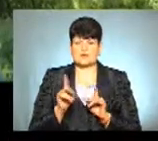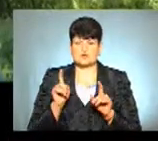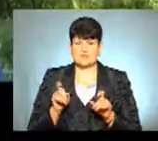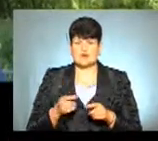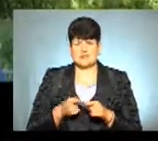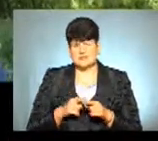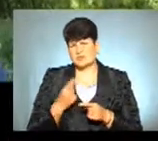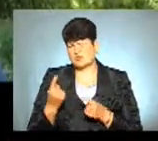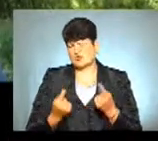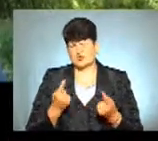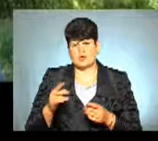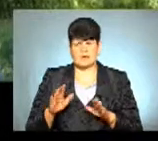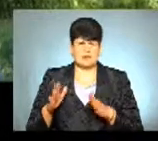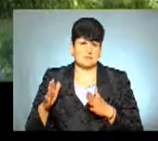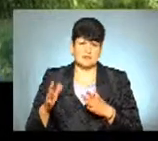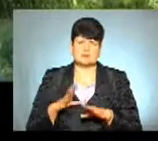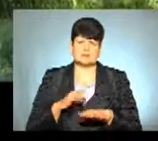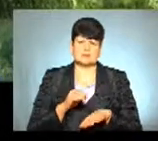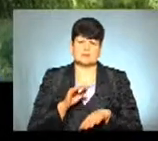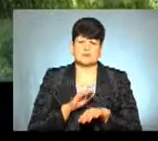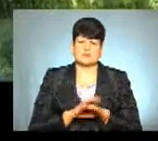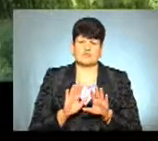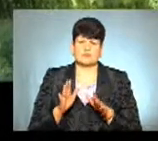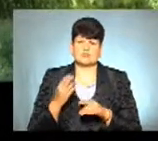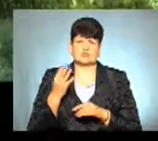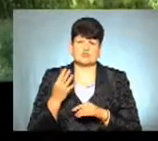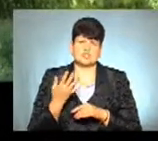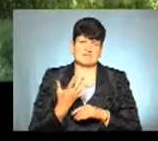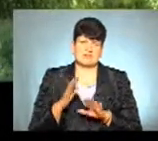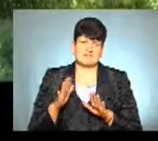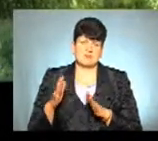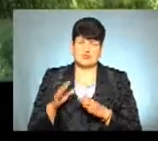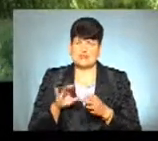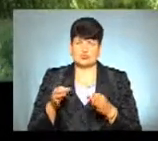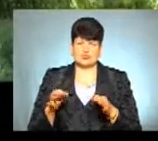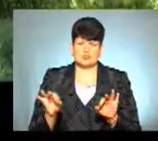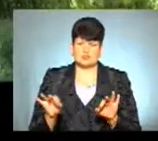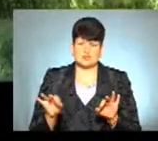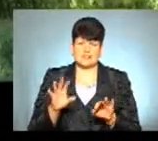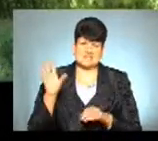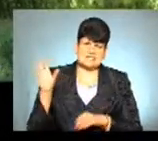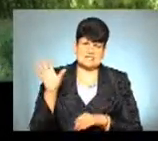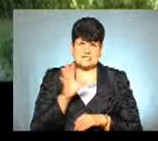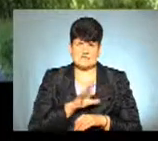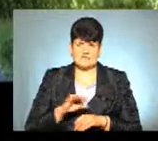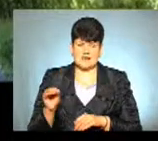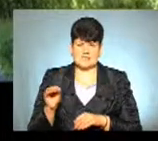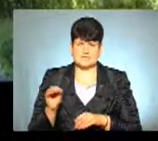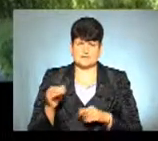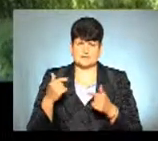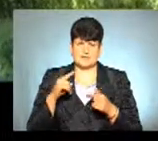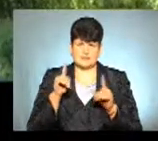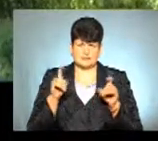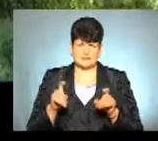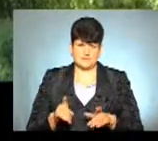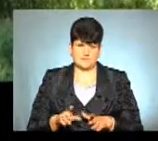це були поодинокі випадки, було зафіксовано, по-моєму, чи чотири, чи п'ять випадків недопущення за всю сесію тестування.